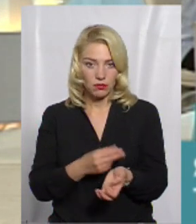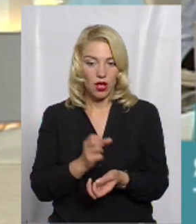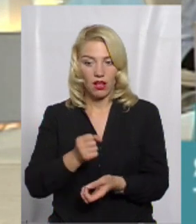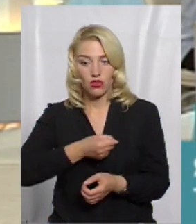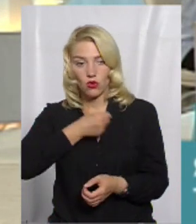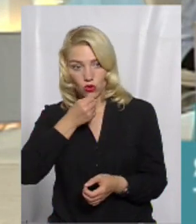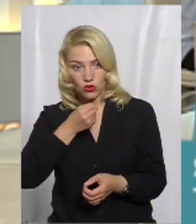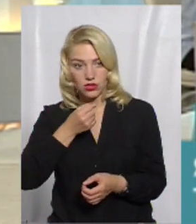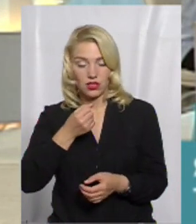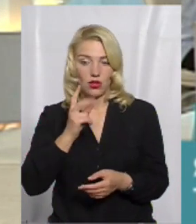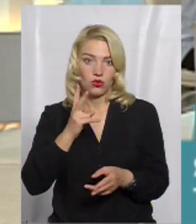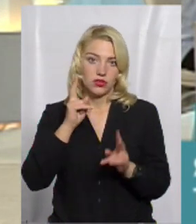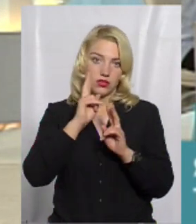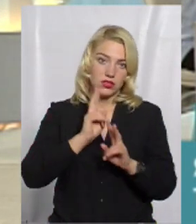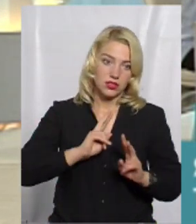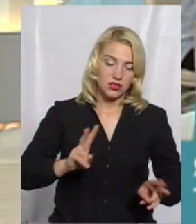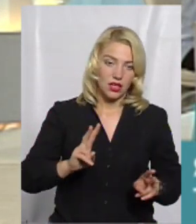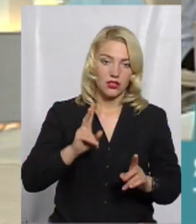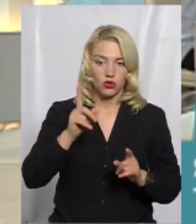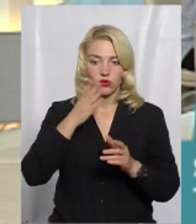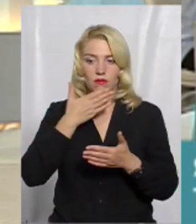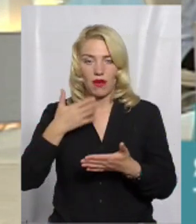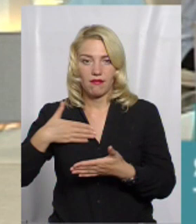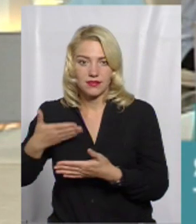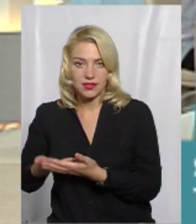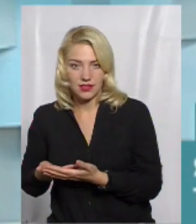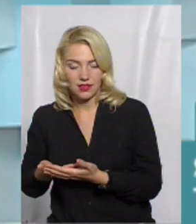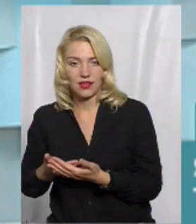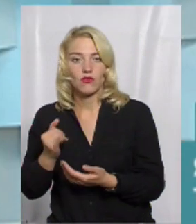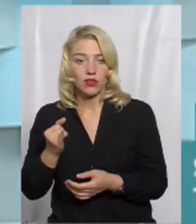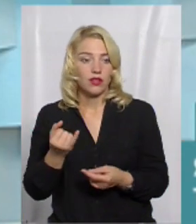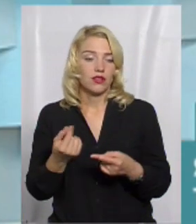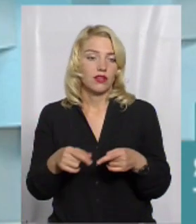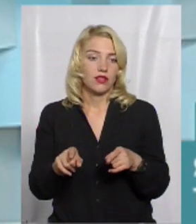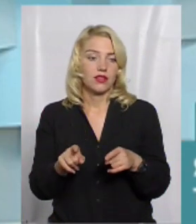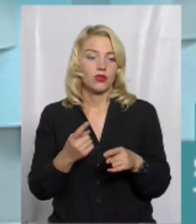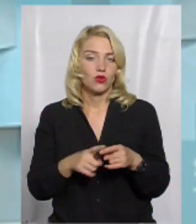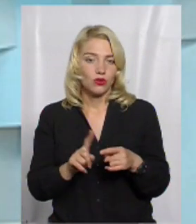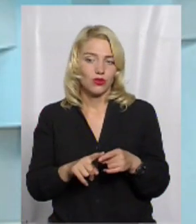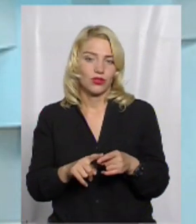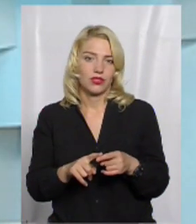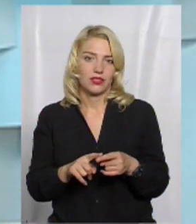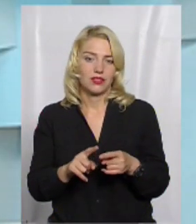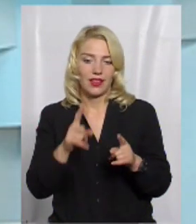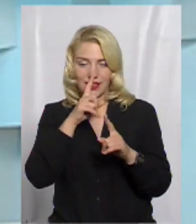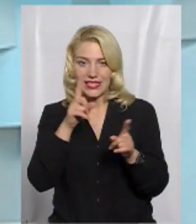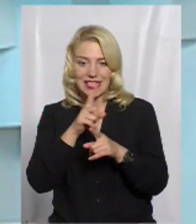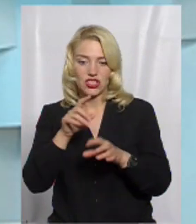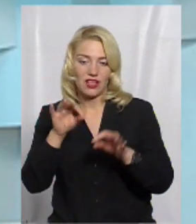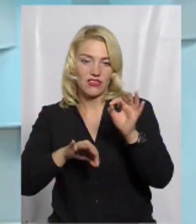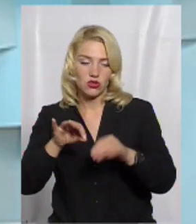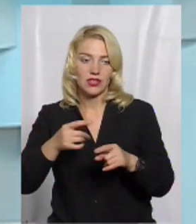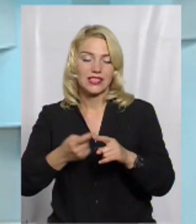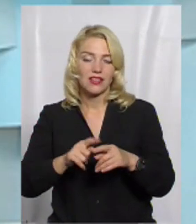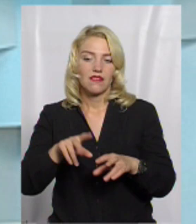частково не знають, частково не проявляють ініціативу. І в той незначний відсоток, я так думаю, це